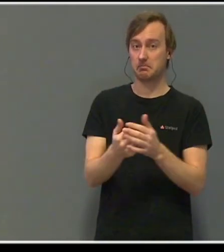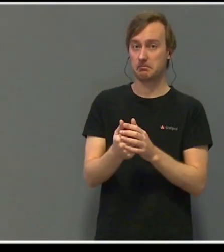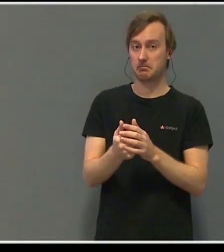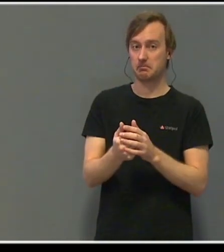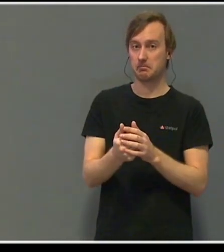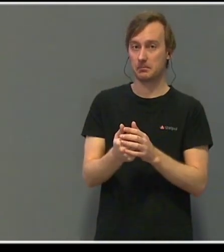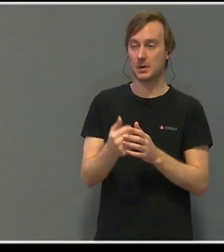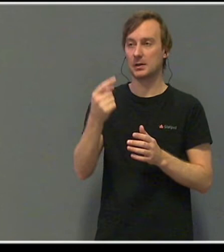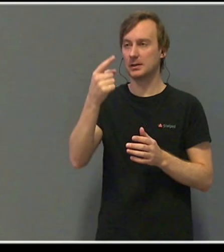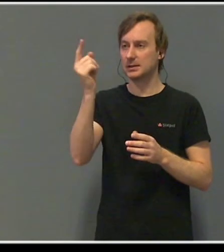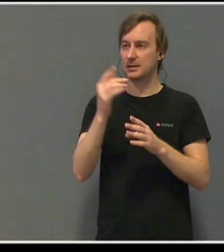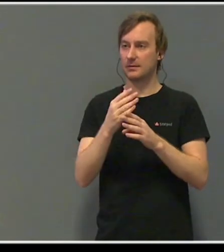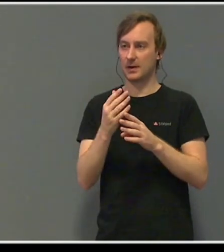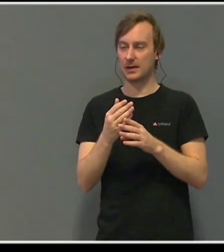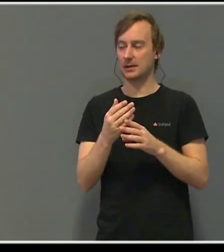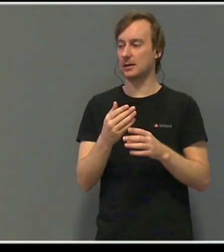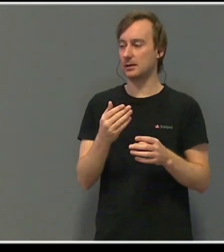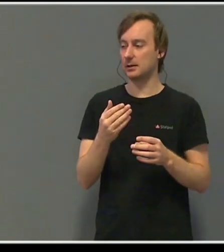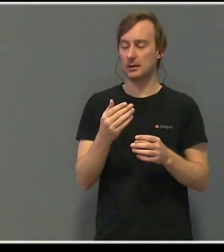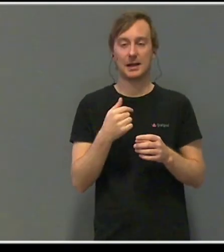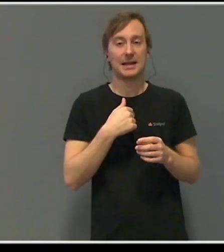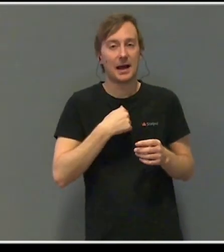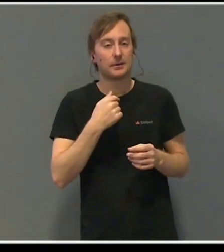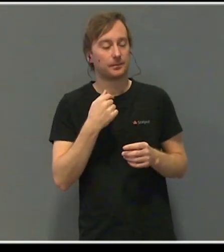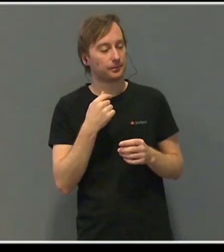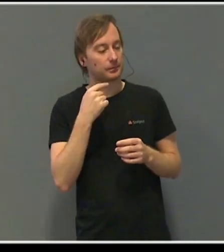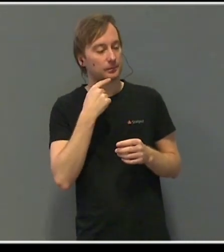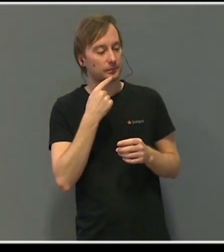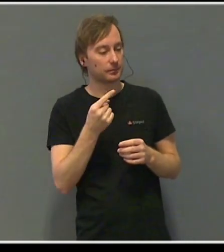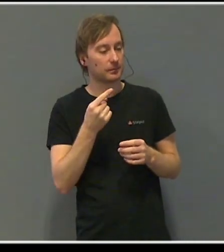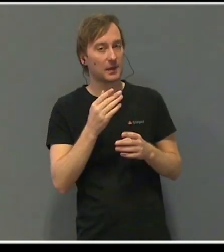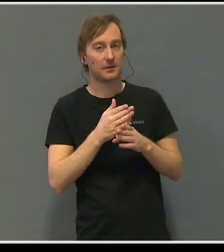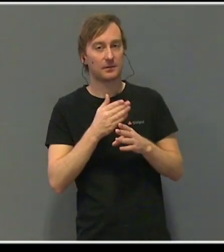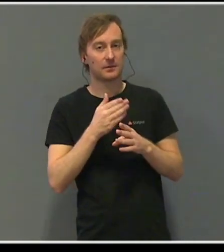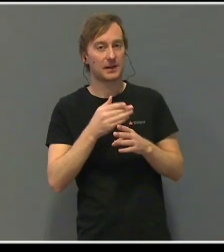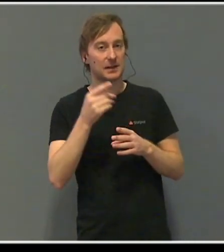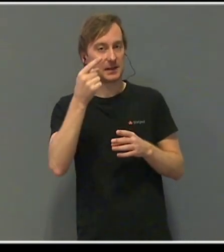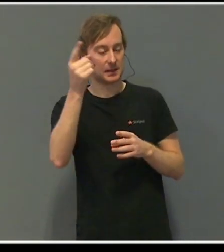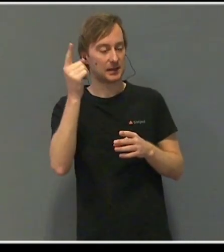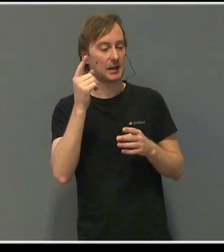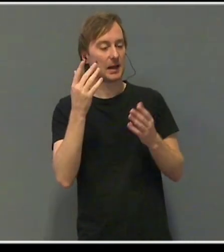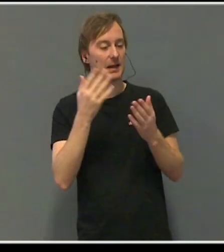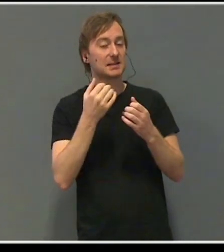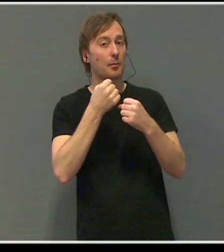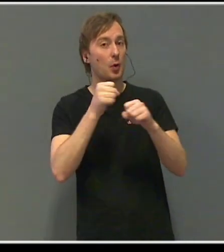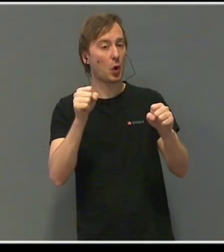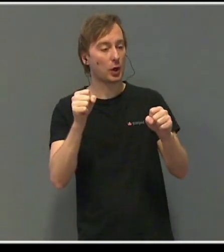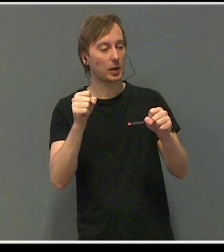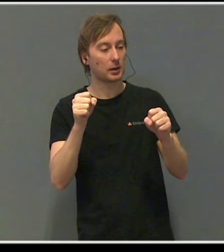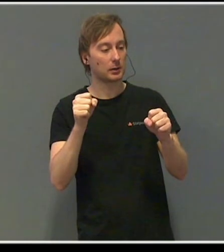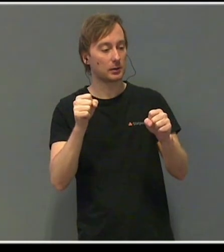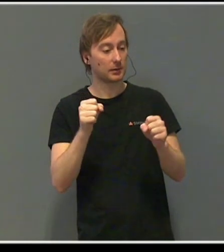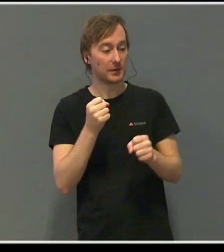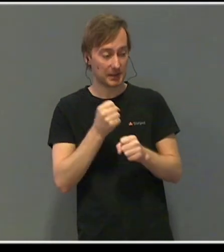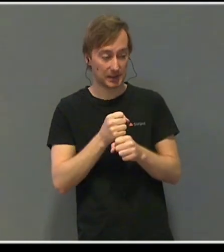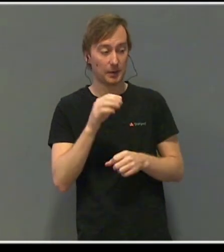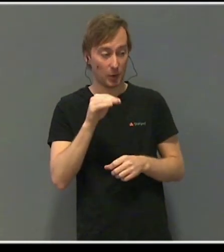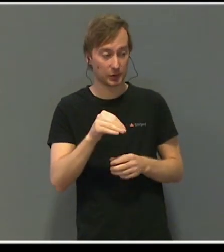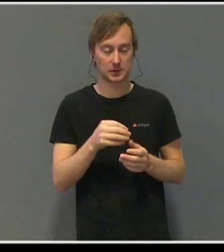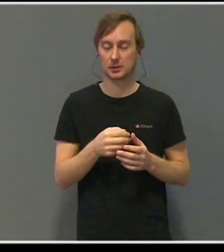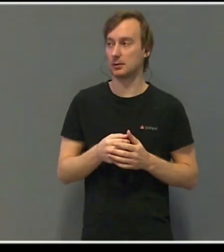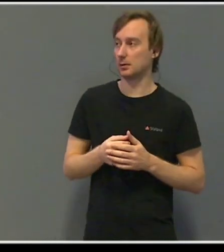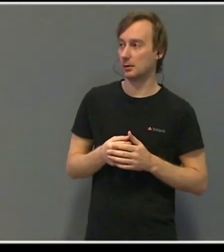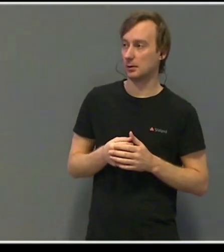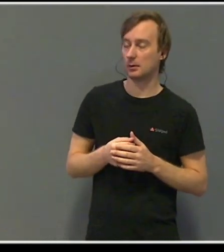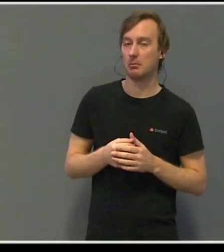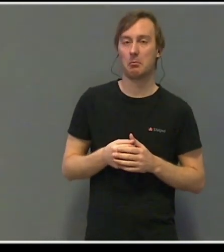hans. Det er vår Mats de snakker om, visket jeg. Pling. Pling. Pling. Takk for